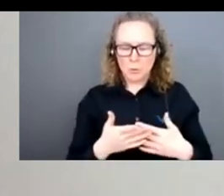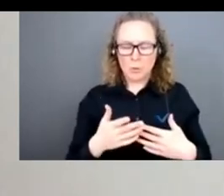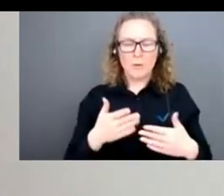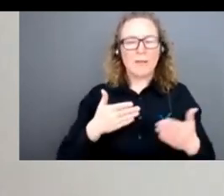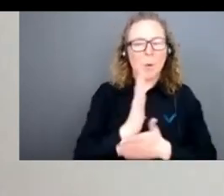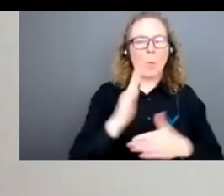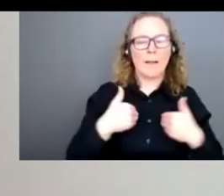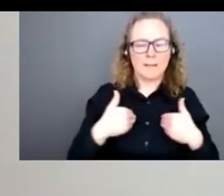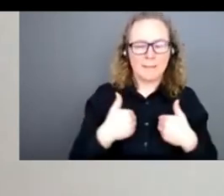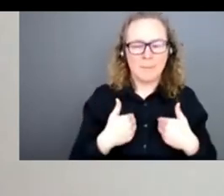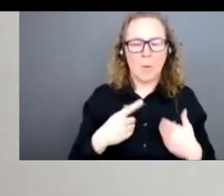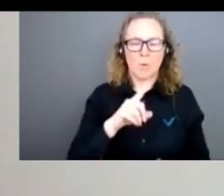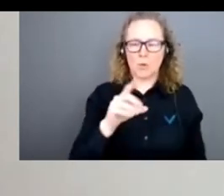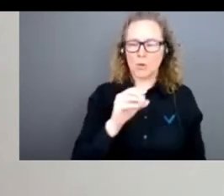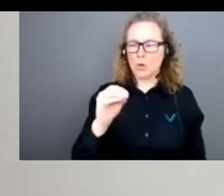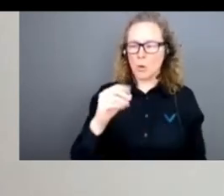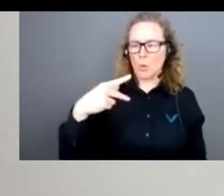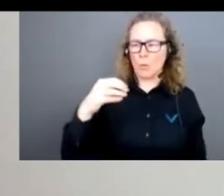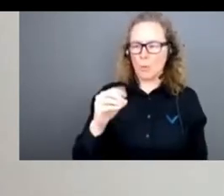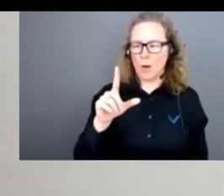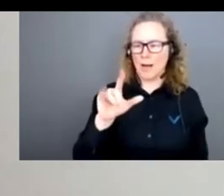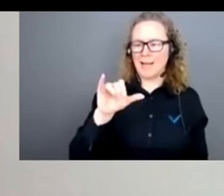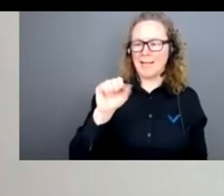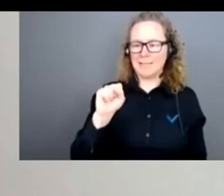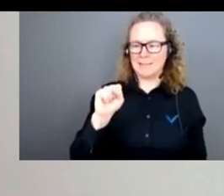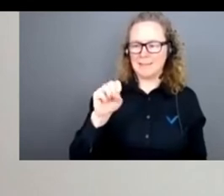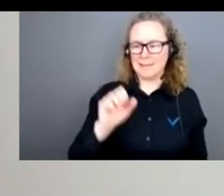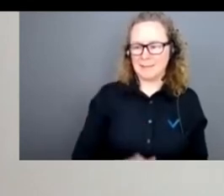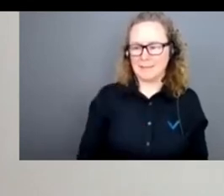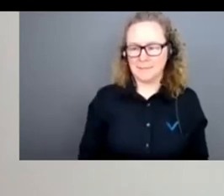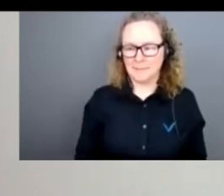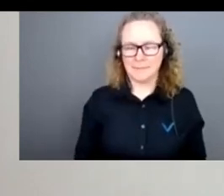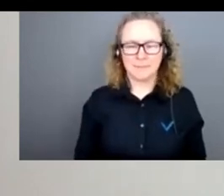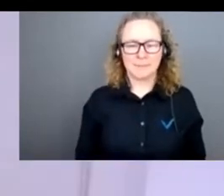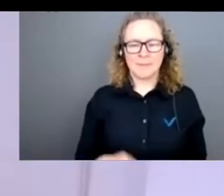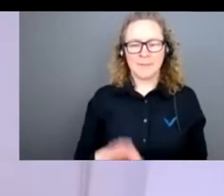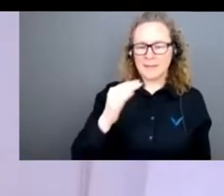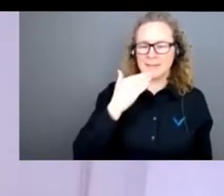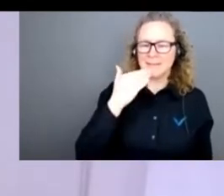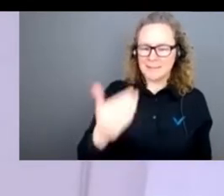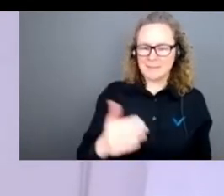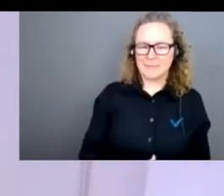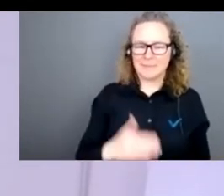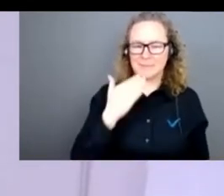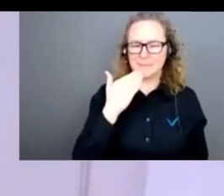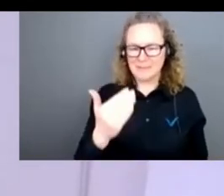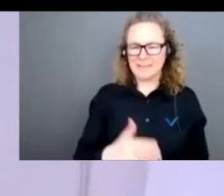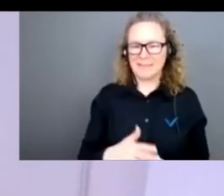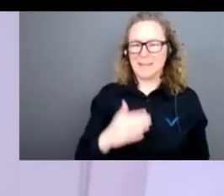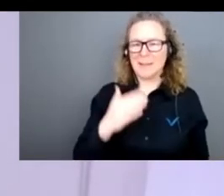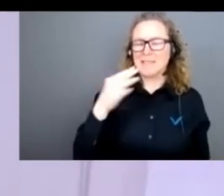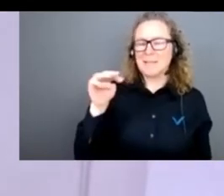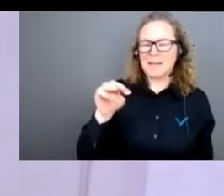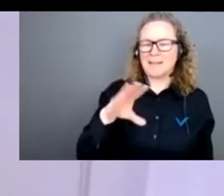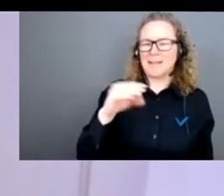elle va le faire en anglais. Christine, it's your turn. Thank you. So, first of all, thank you to